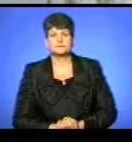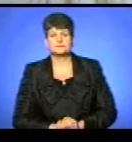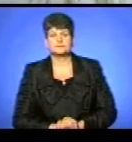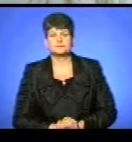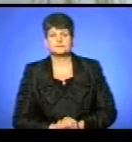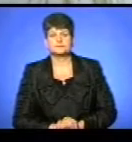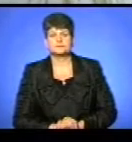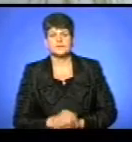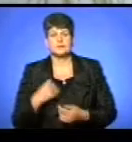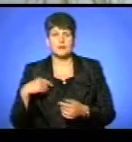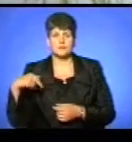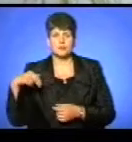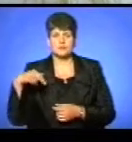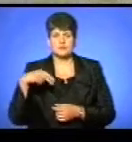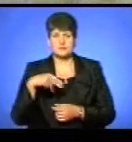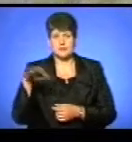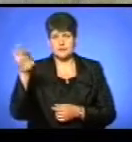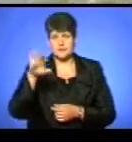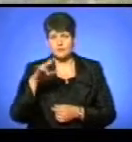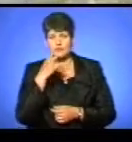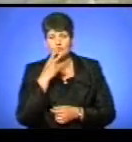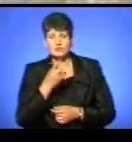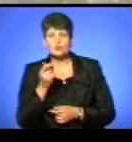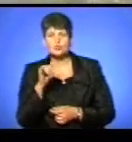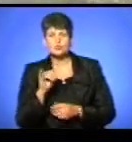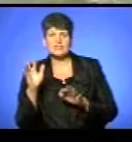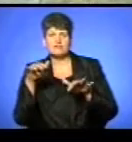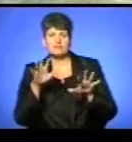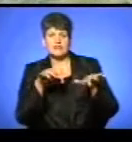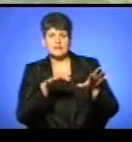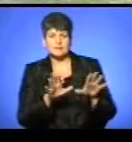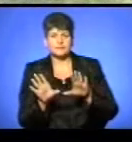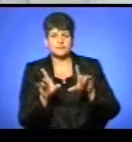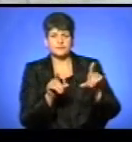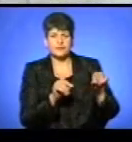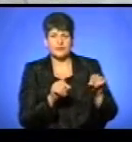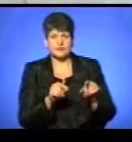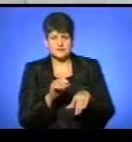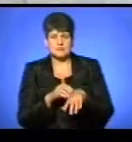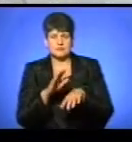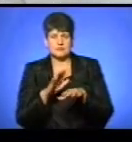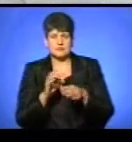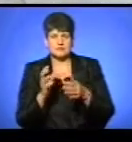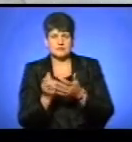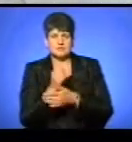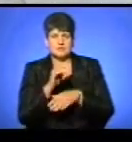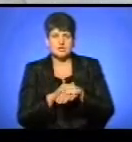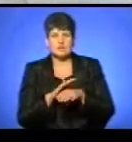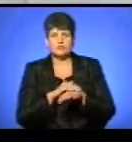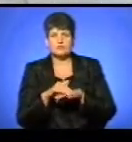Ми пройшли вздовж берега, щоб з'ясувати, куди хвилями перемістилися нафтопродукти. І зафіксували їх на вулиці Білецькій.